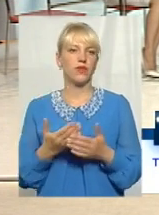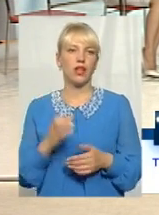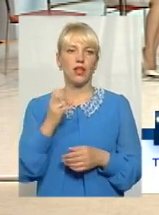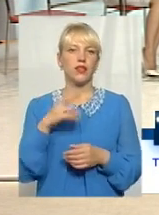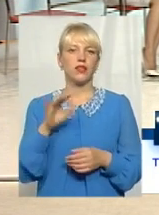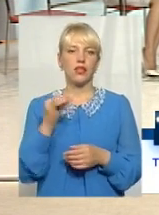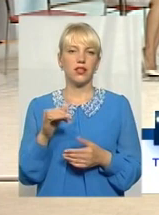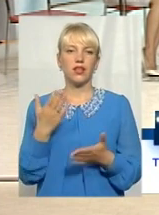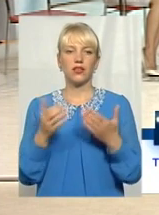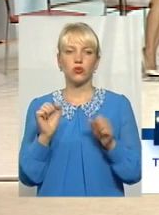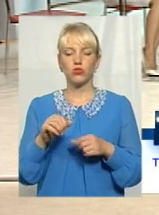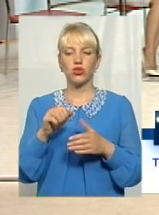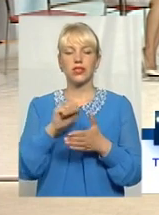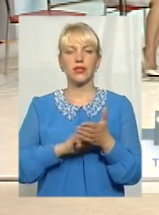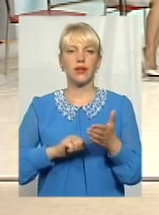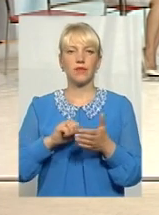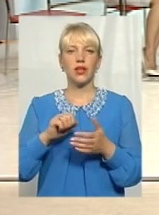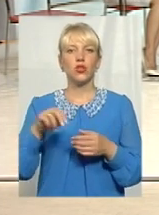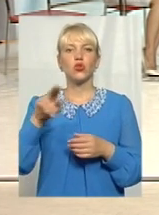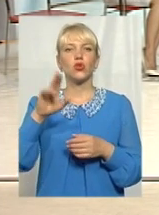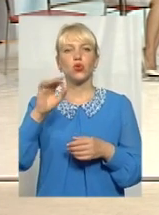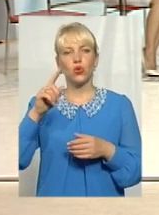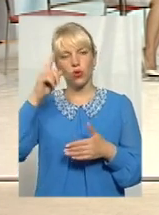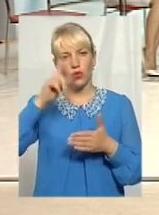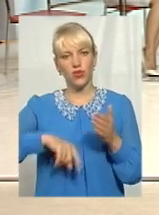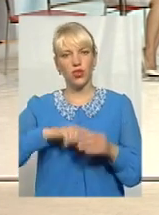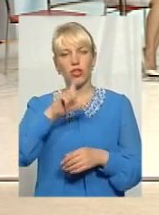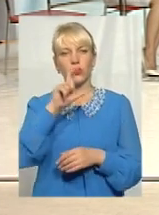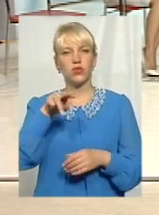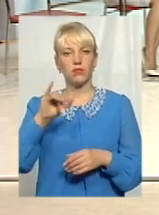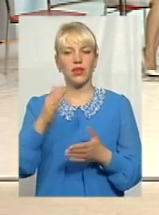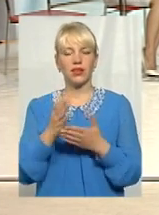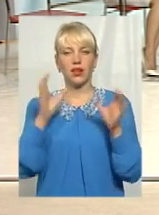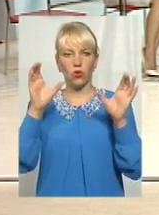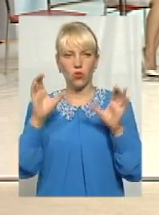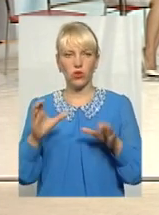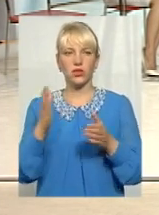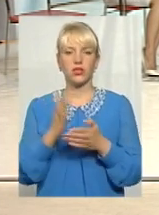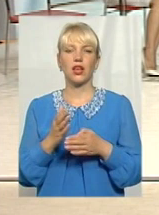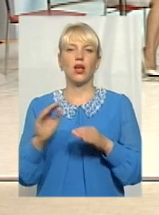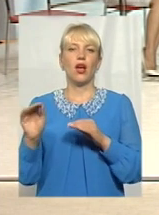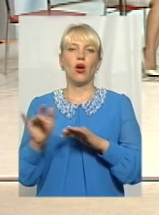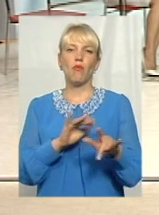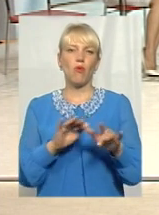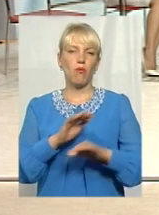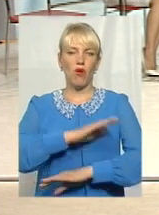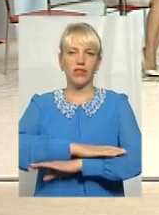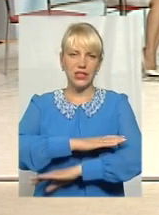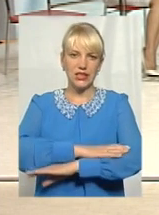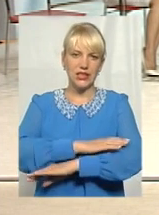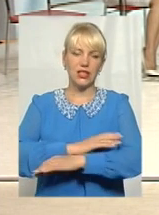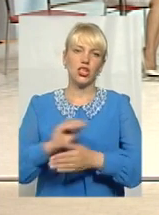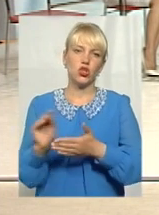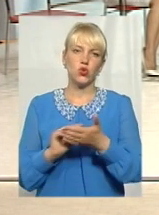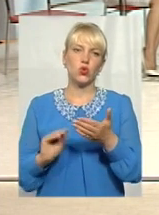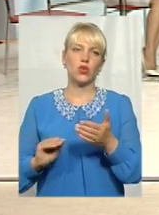Якщо можна, з приводу довіри до засобів масової інформації, безперечно, є і кодекси, поведінки журналістів, течні кодекси, але